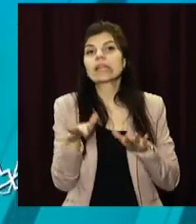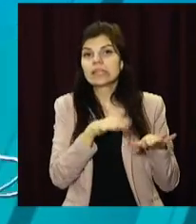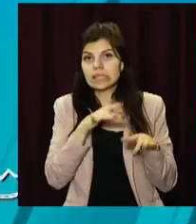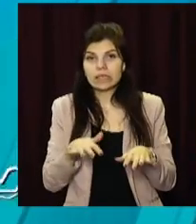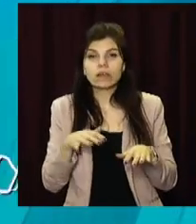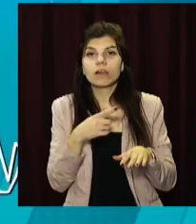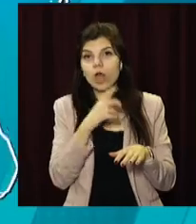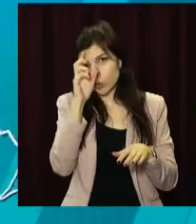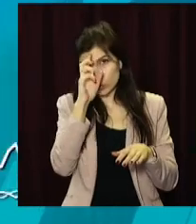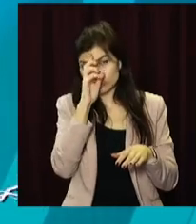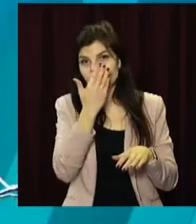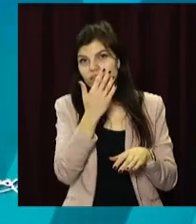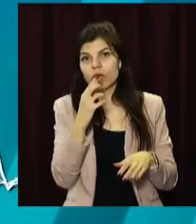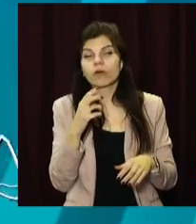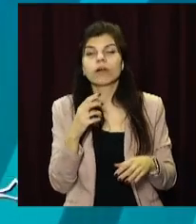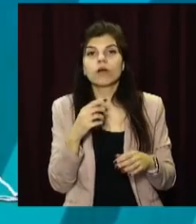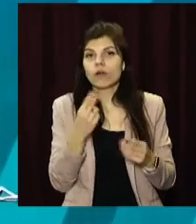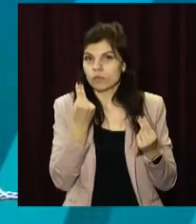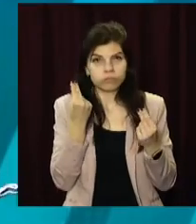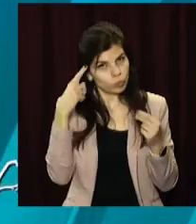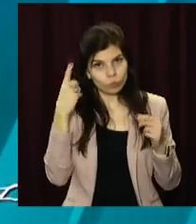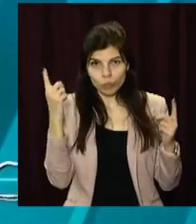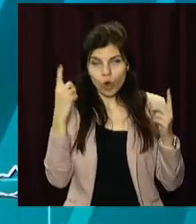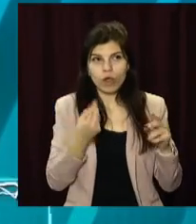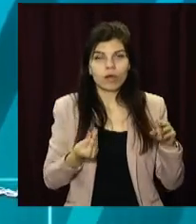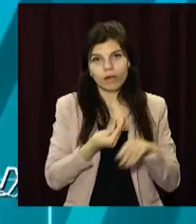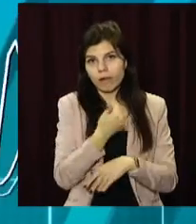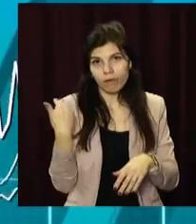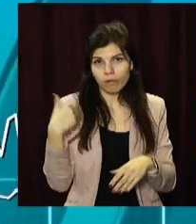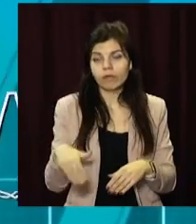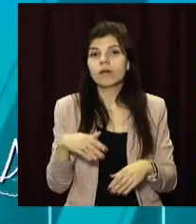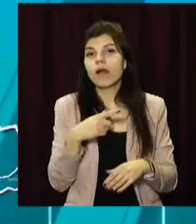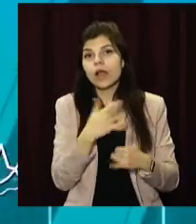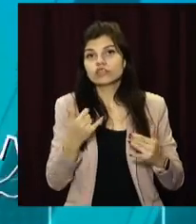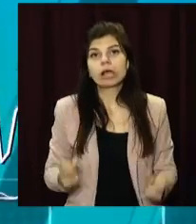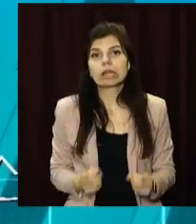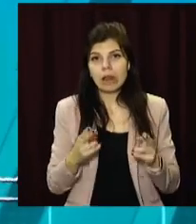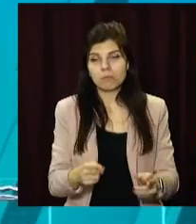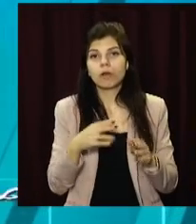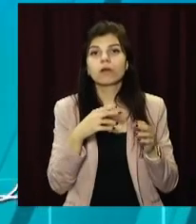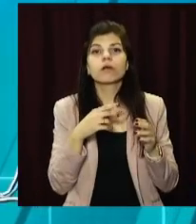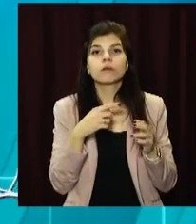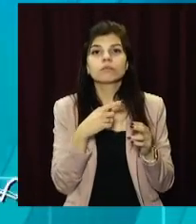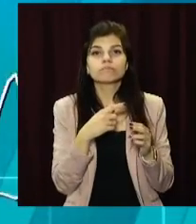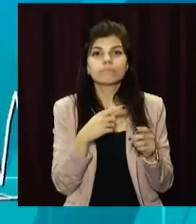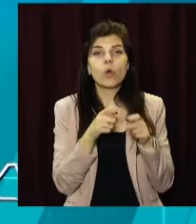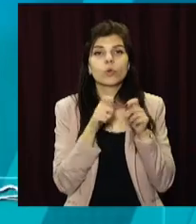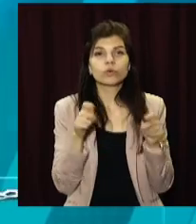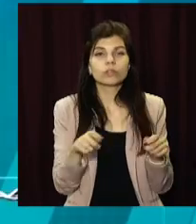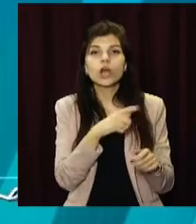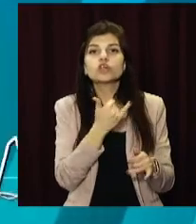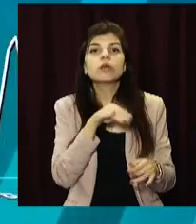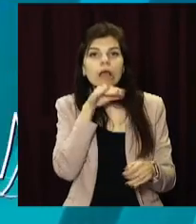завдали збитки держбюджету в особливо великих розмірах. У межах кримінального провадження заплановано проведення низки економічних